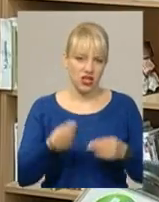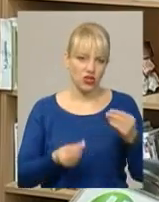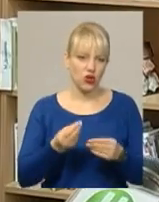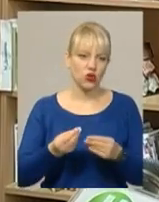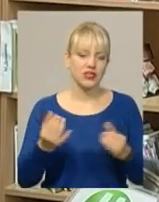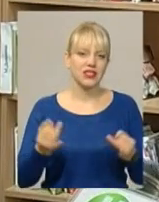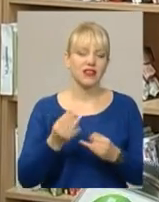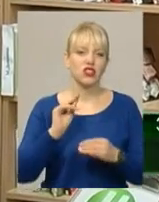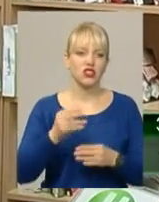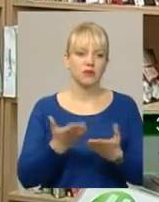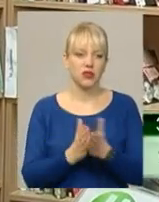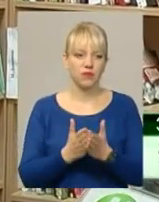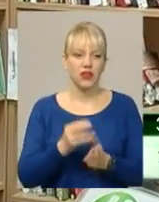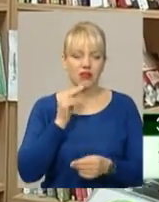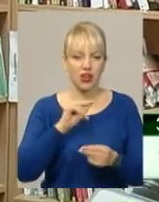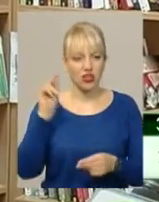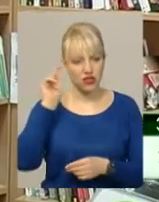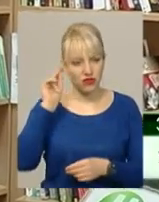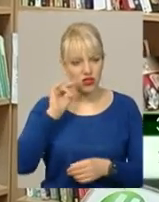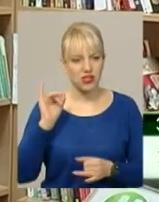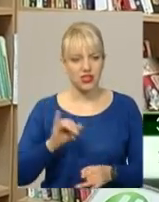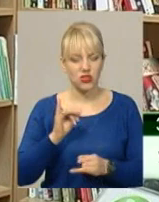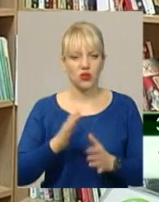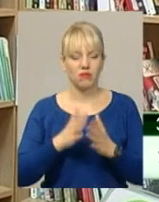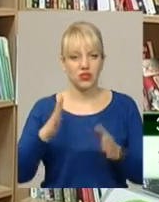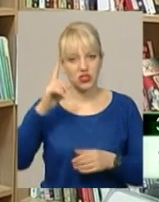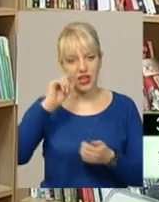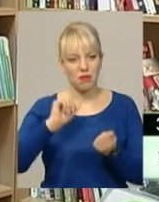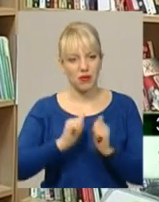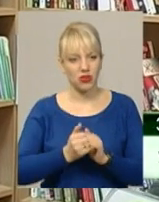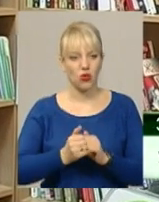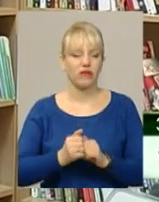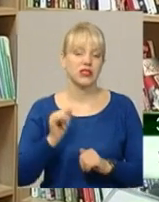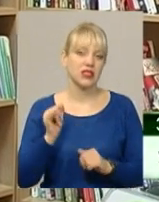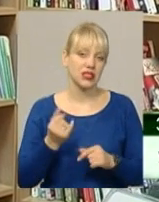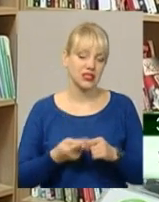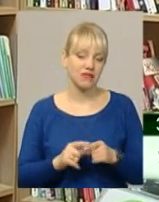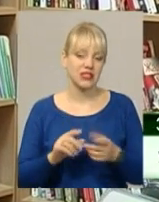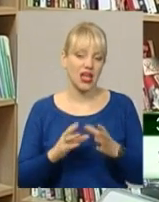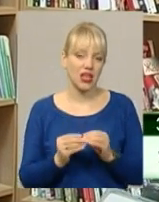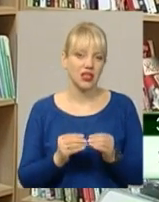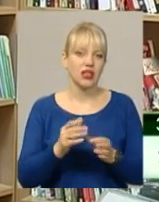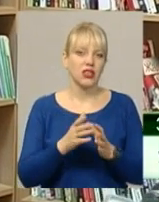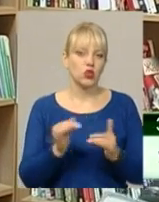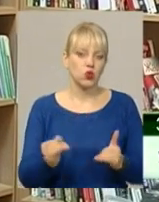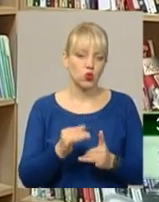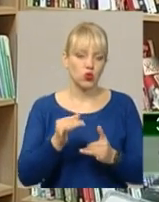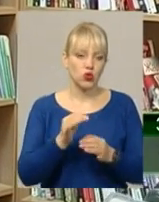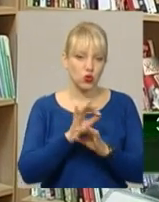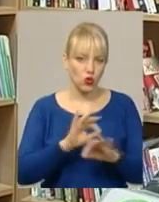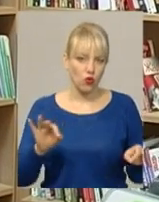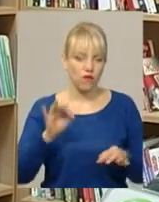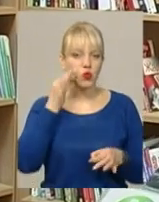Краще вивчається історія, вона більше запам'ятовується. І це взагалі дуже чудовий досвід,